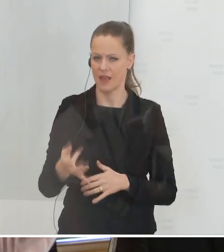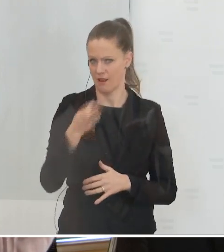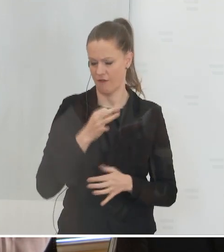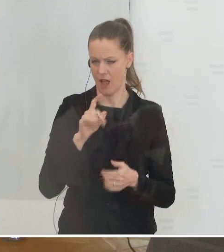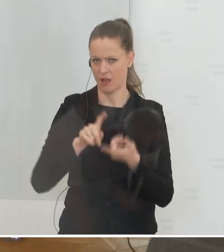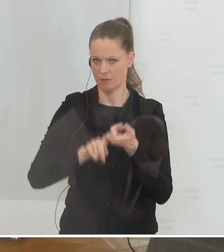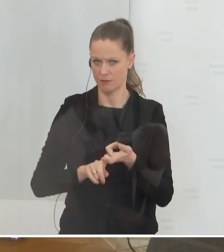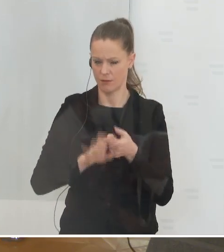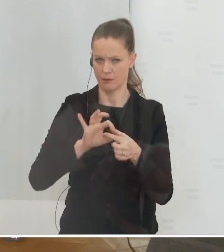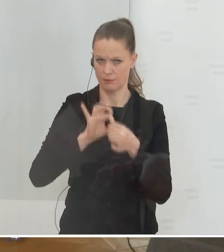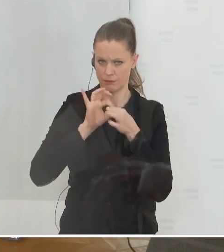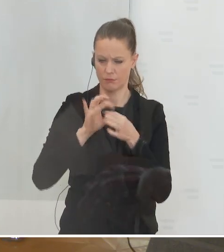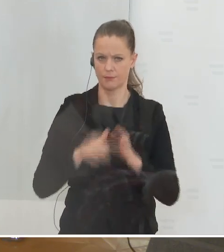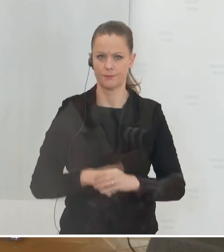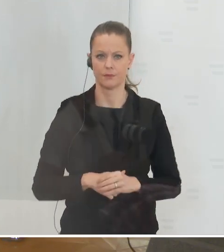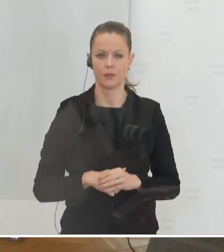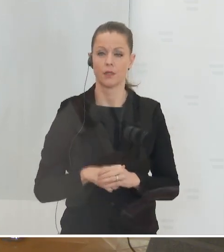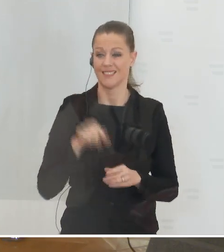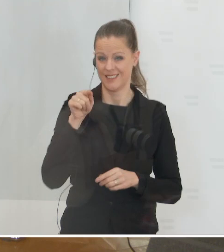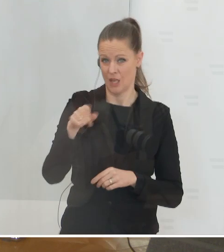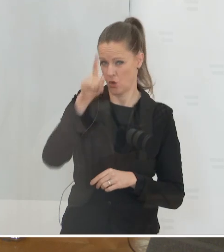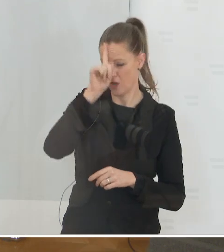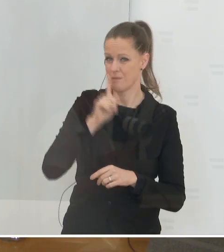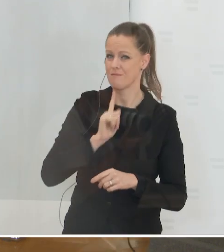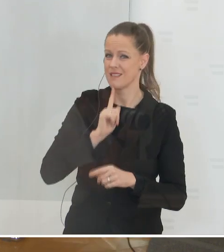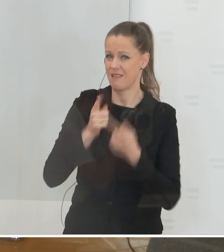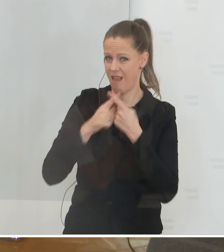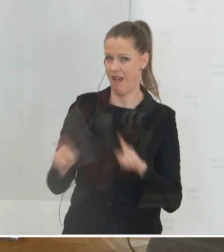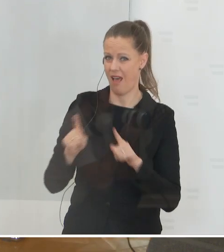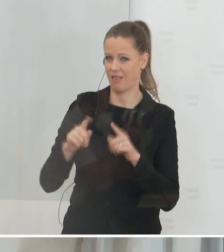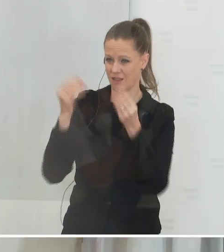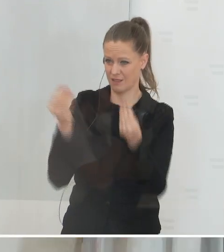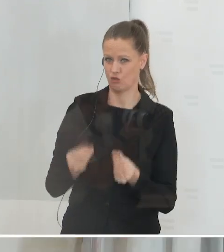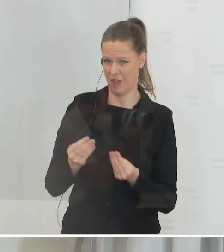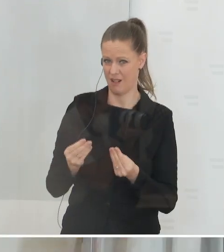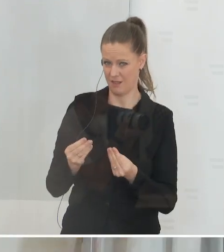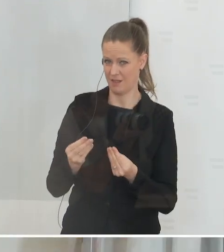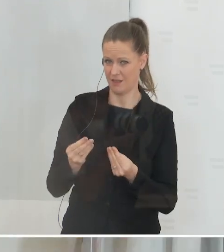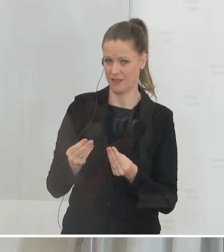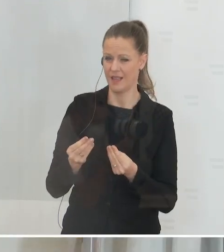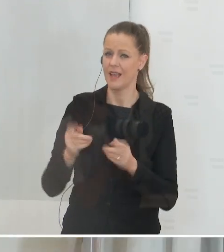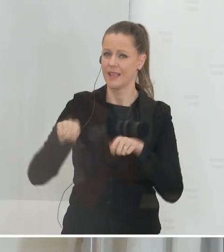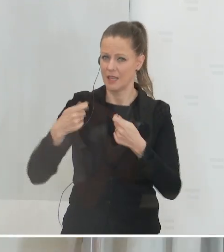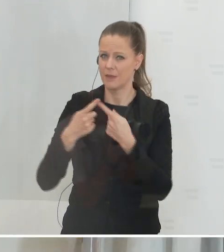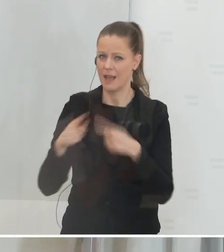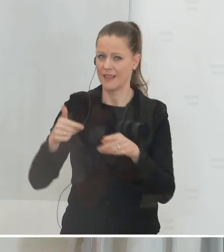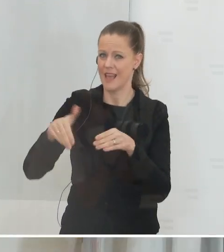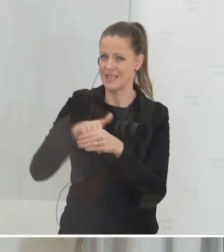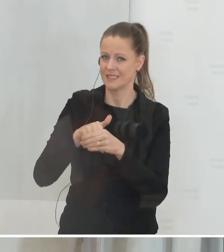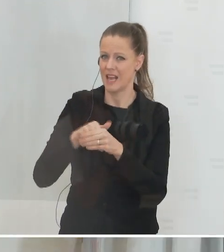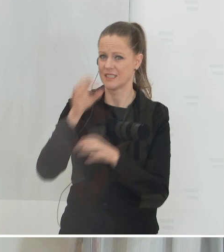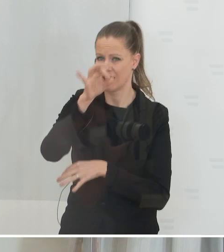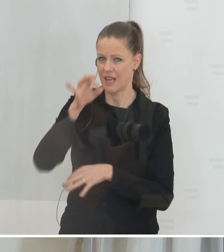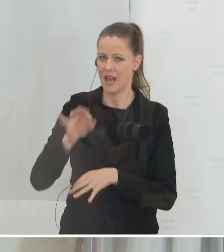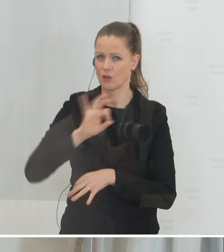Die Corona-Kurzarbeit ist in Deutschland etwas anders ausgestaltet wie in Österreich. Es gibt andere Ersatzraten für die Arbeitnehmerinnen und Arbeitnehmer.